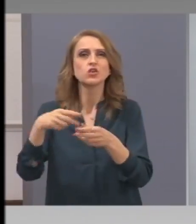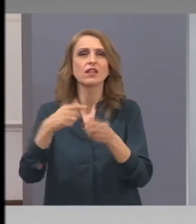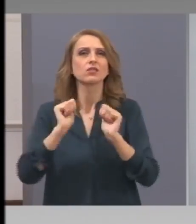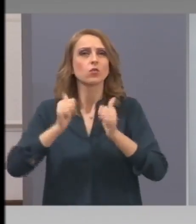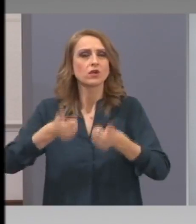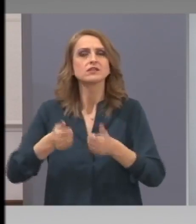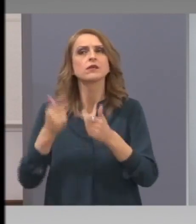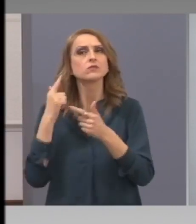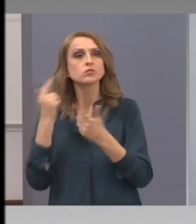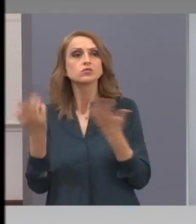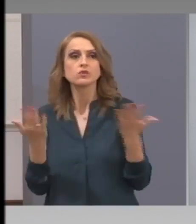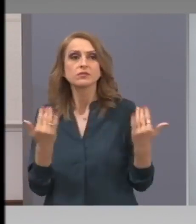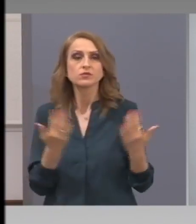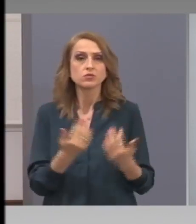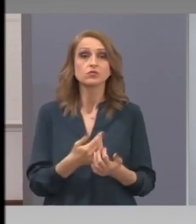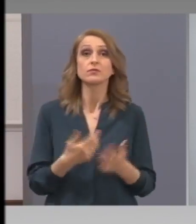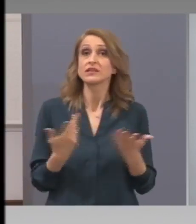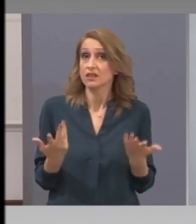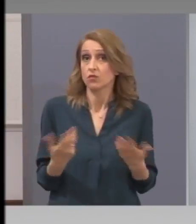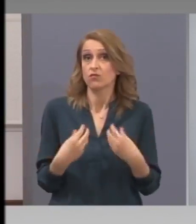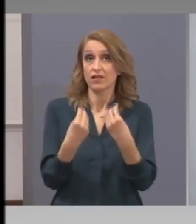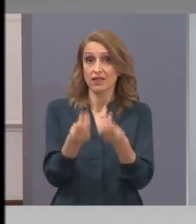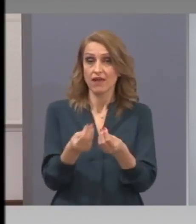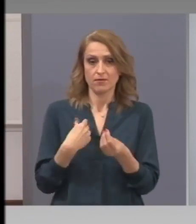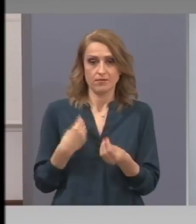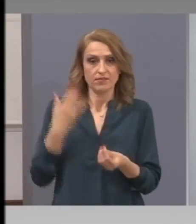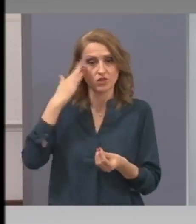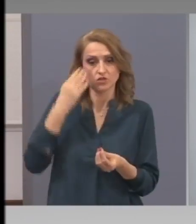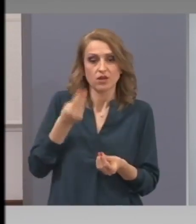Затова казваме 60 от нас, 40 от тях.